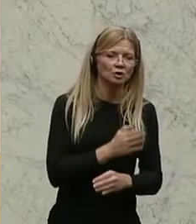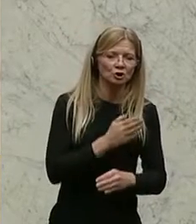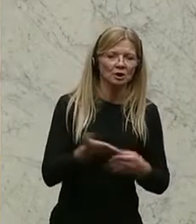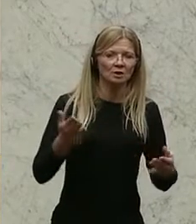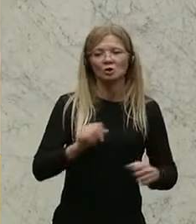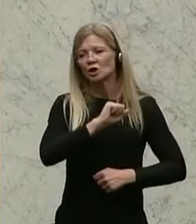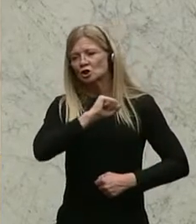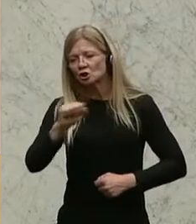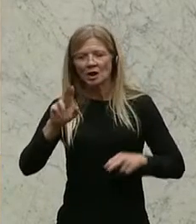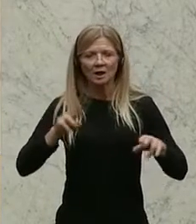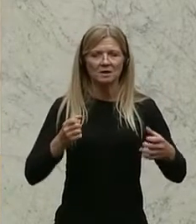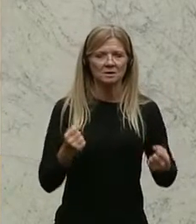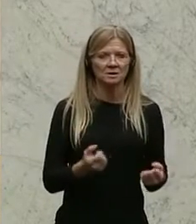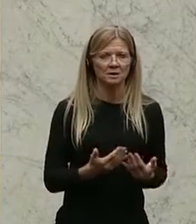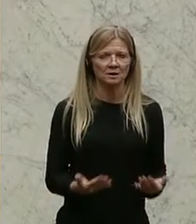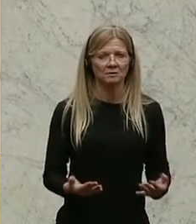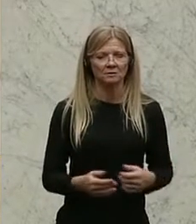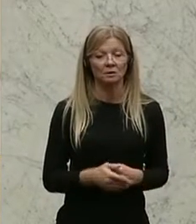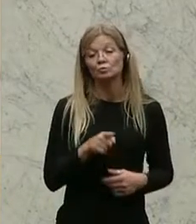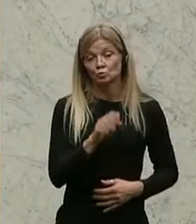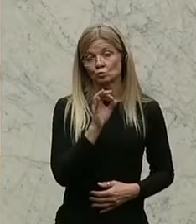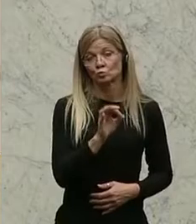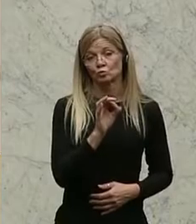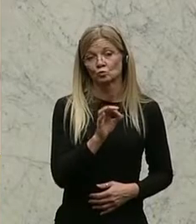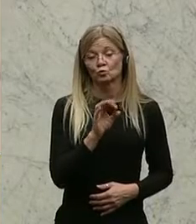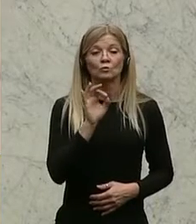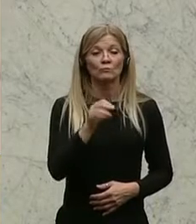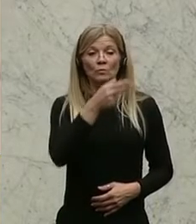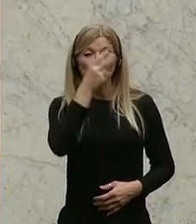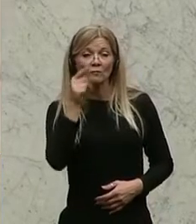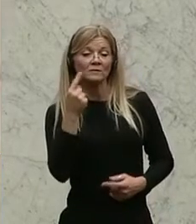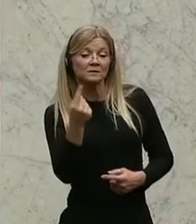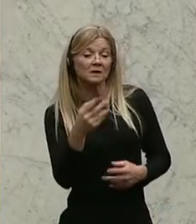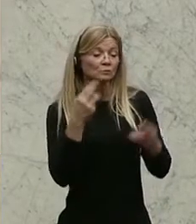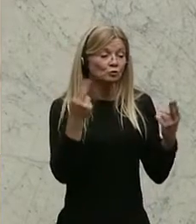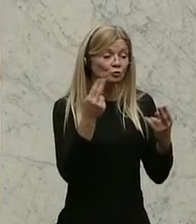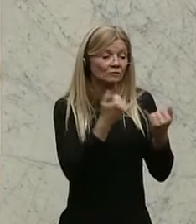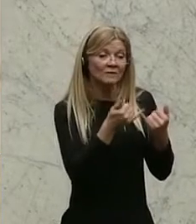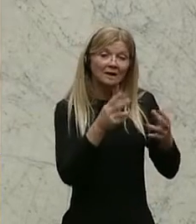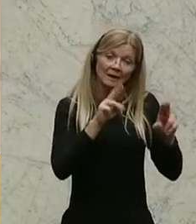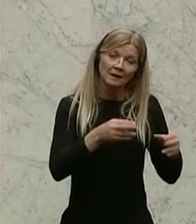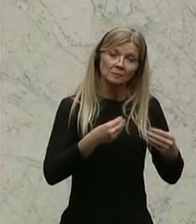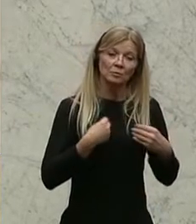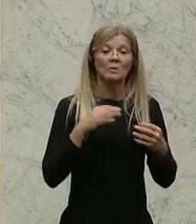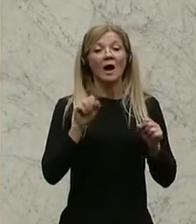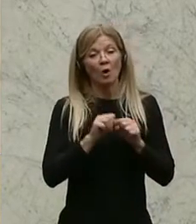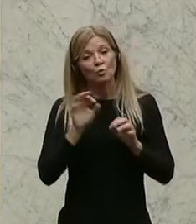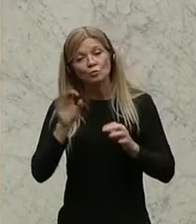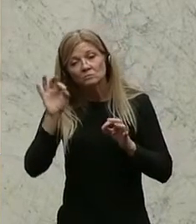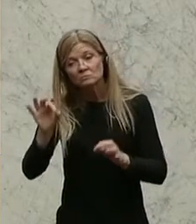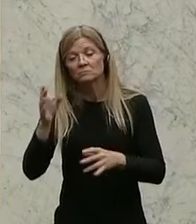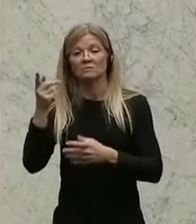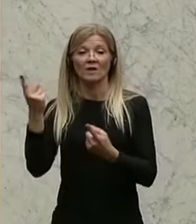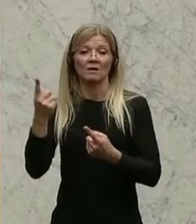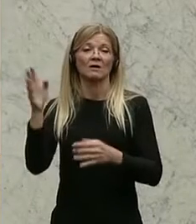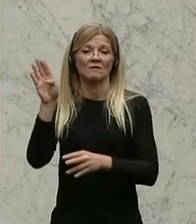bedeutet rasche Rechtssicherheit. Das ist gut für die rechtssuchende Bevölkerung, das ist gut für die Wirtschaft. Es bedeutet auch, so wenig